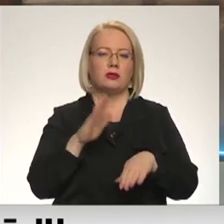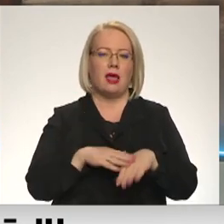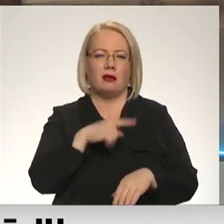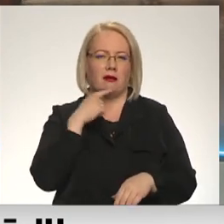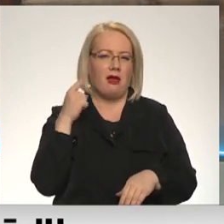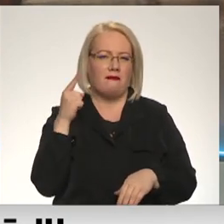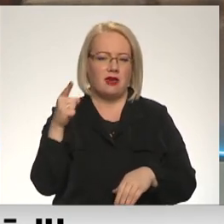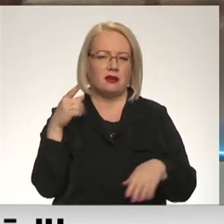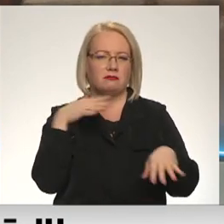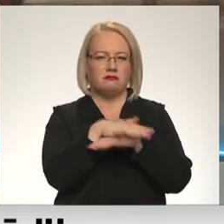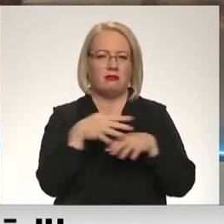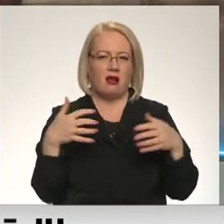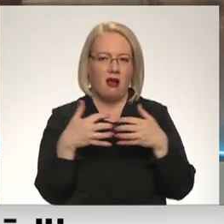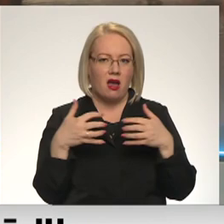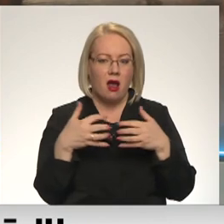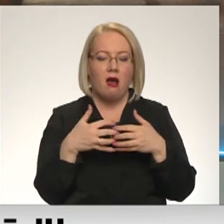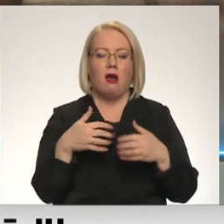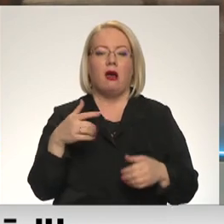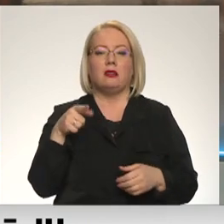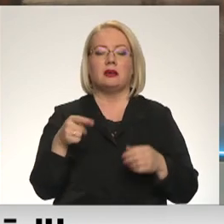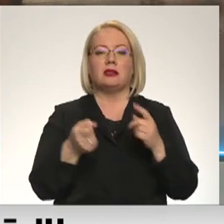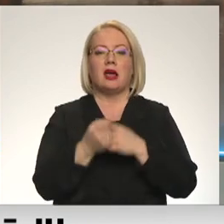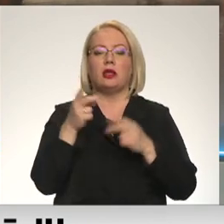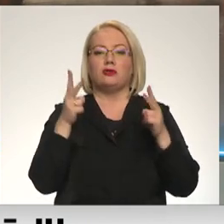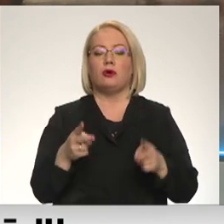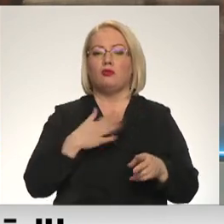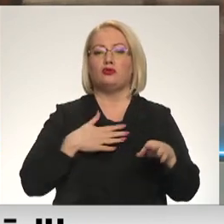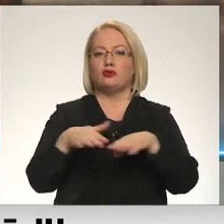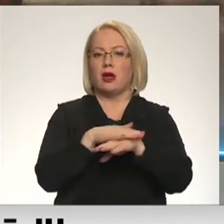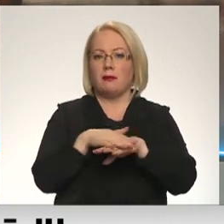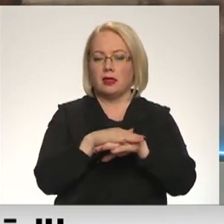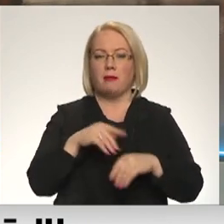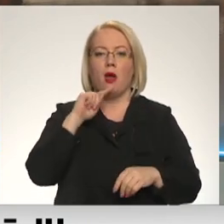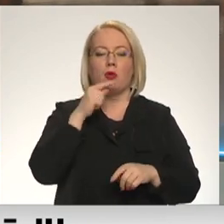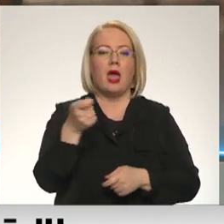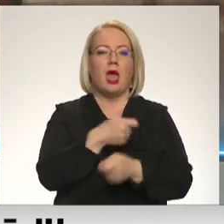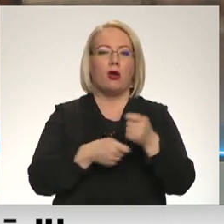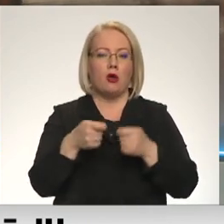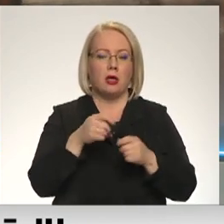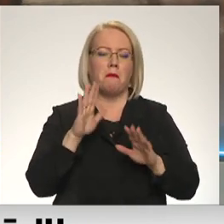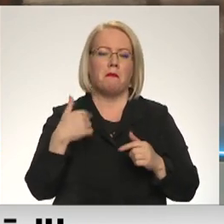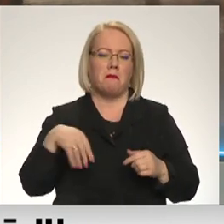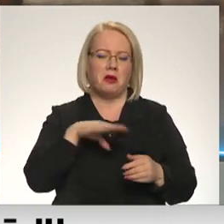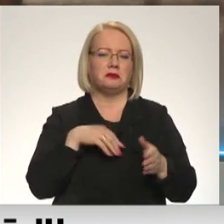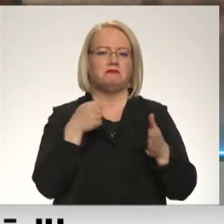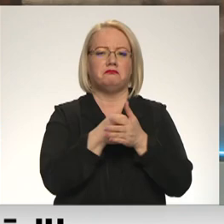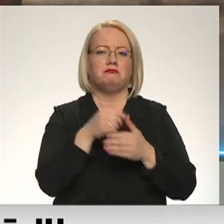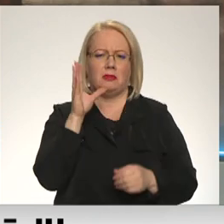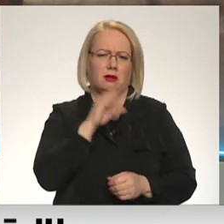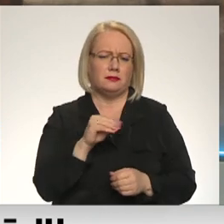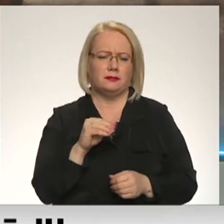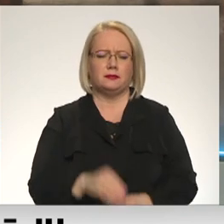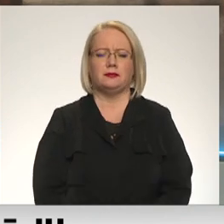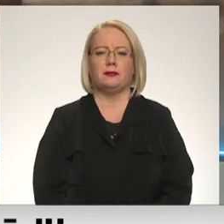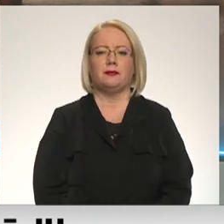kara Ukrainā dēļ. Tā radītās sekas mūsu sabiedrībai un ekonomikai ir pa spēkam. Tā sacīja premjera spēc tikšanās ar valsts prezidentu